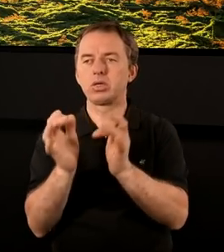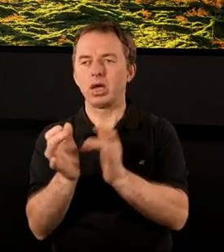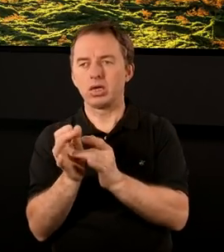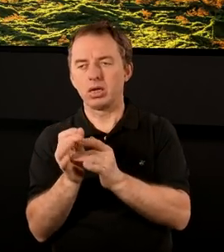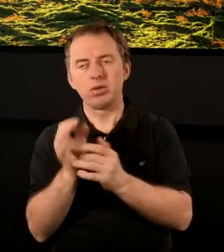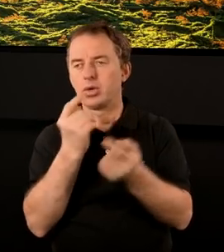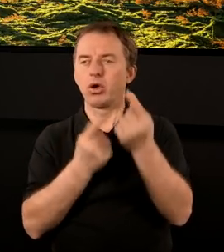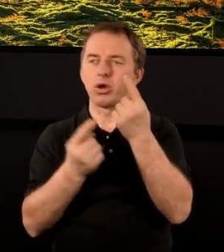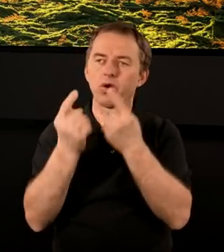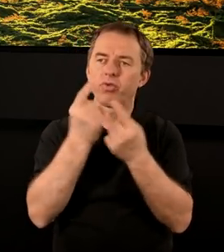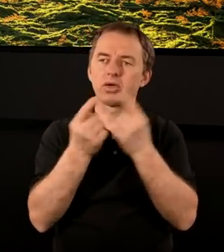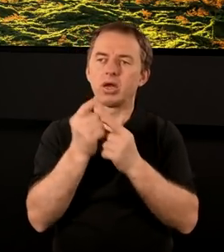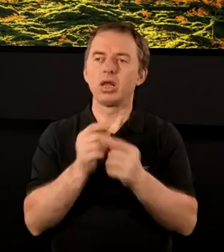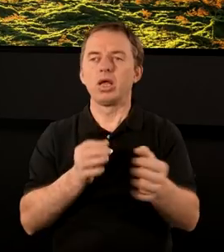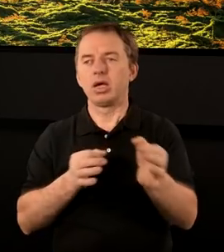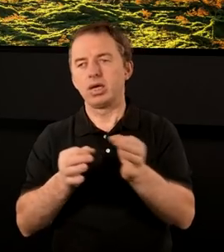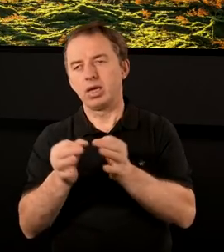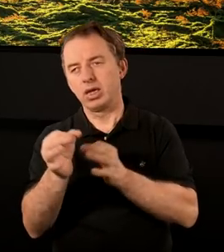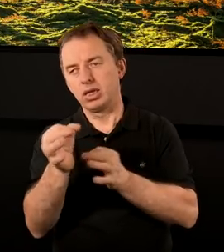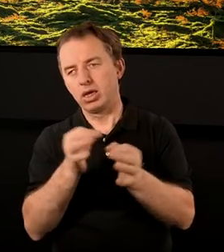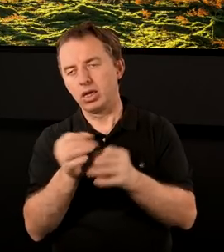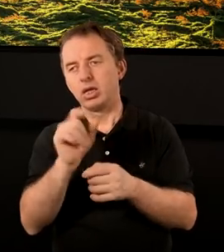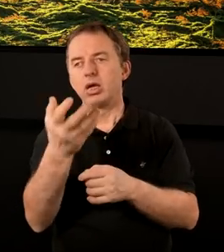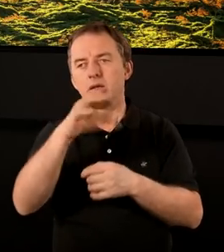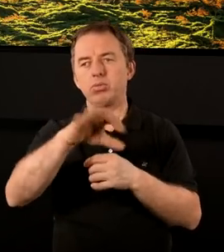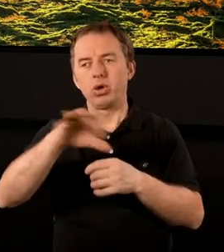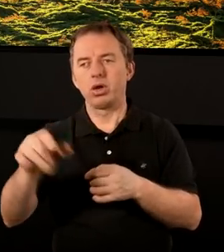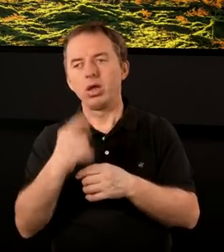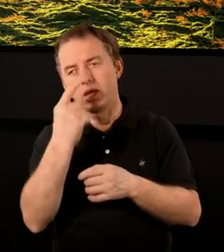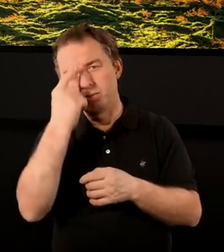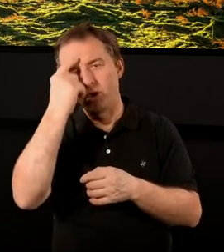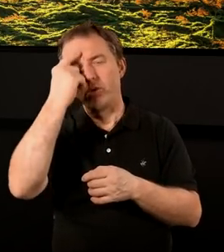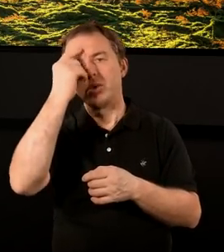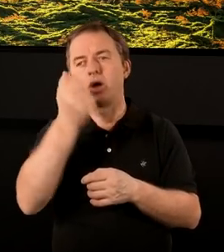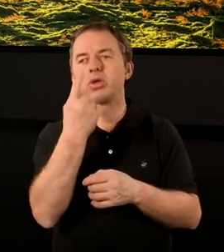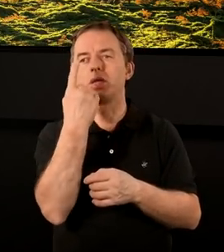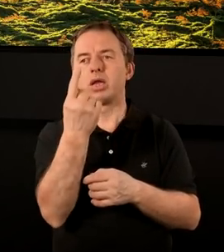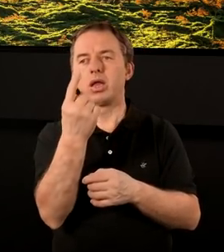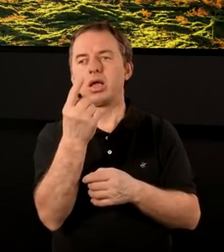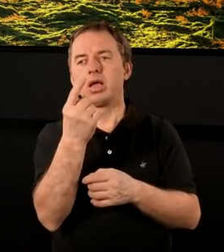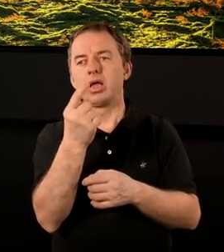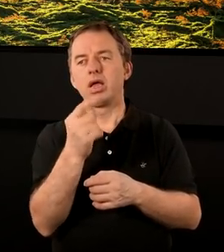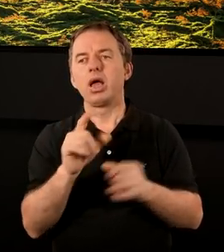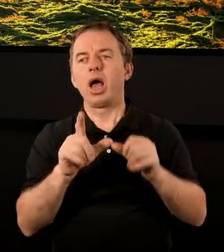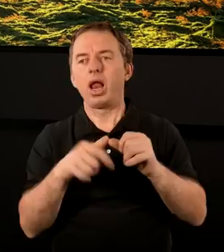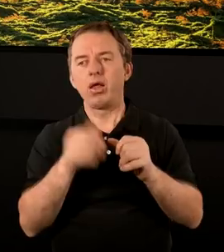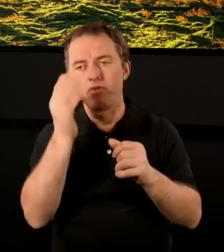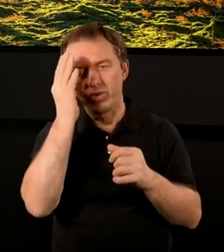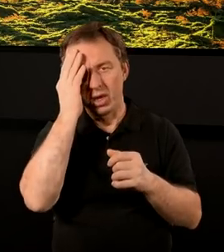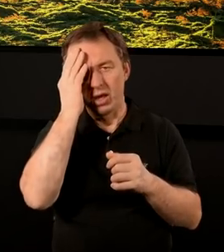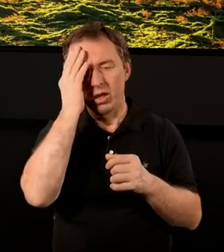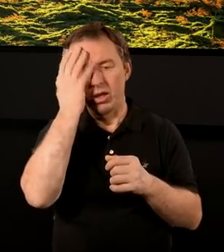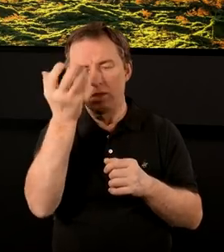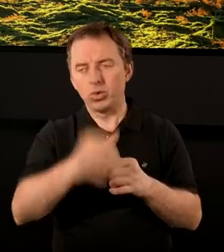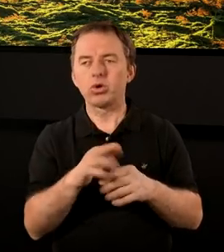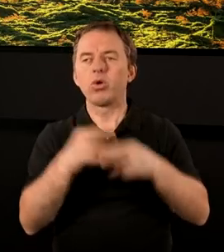Dzisiaj nie będziemy rozważali historii tych wszystkich zborów. No wspomnijmy o jednym. Ale wiemy,